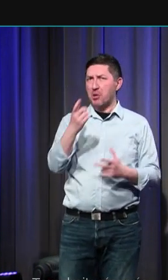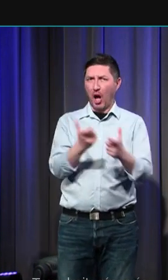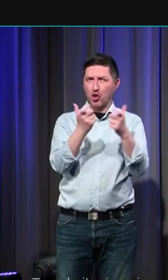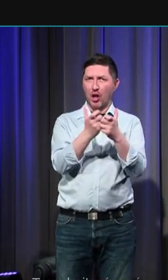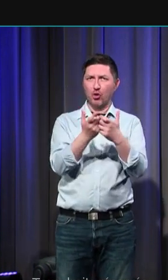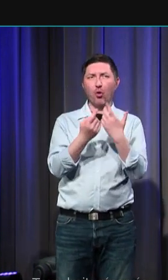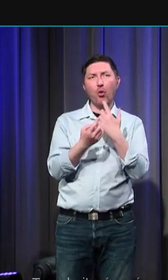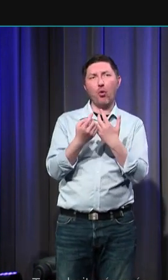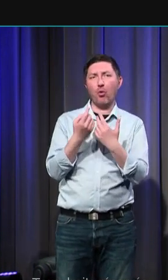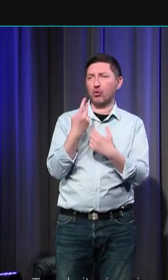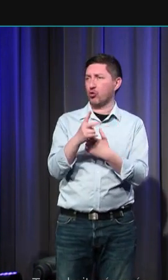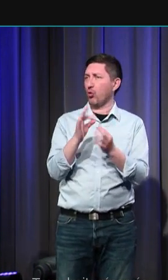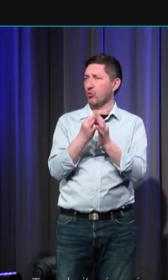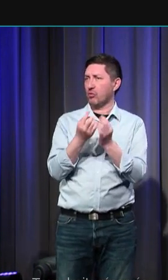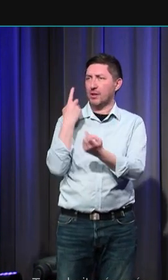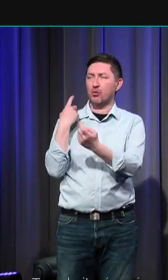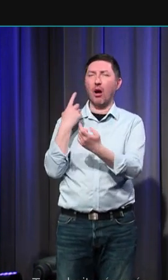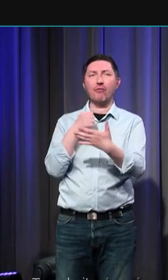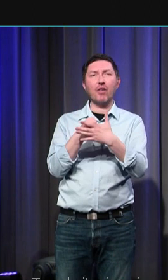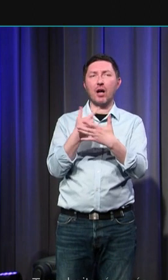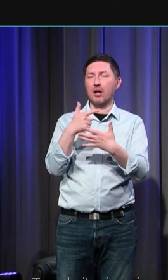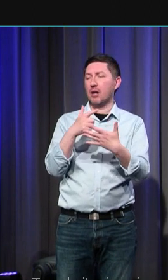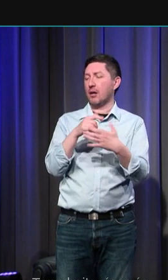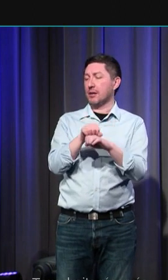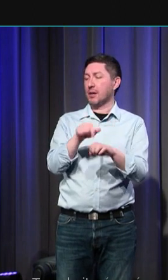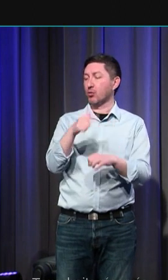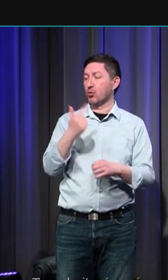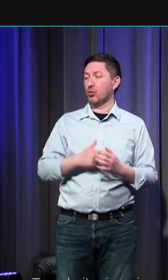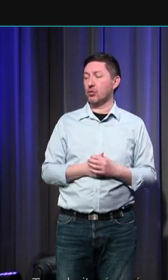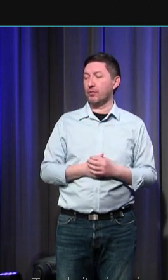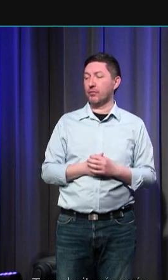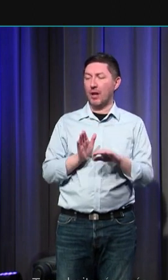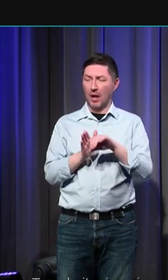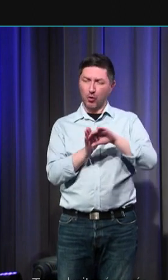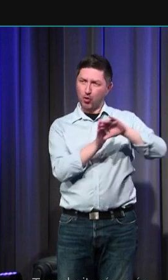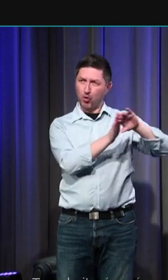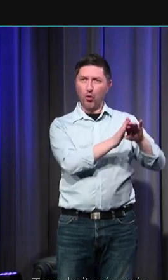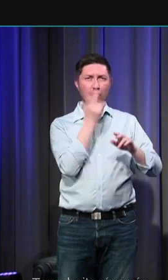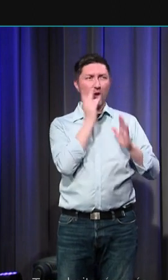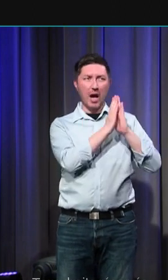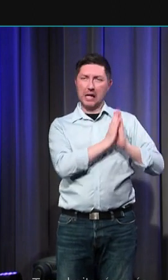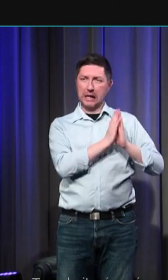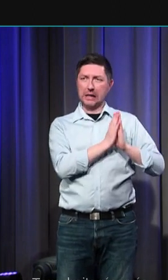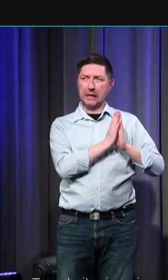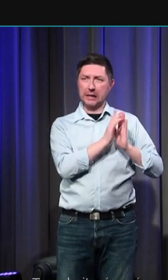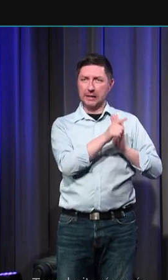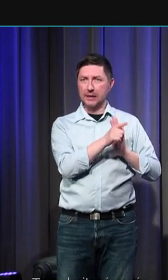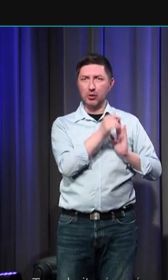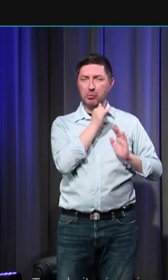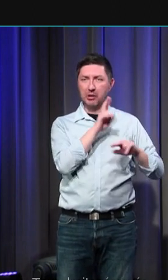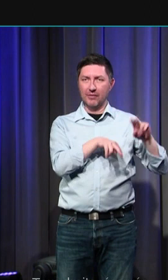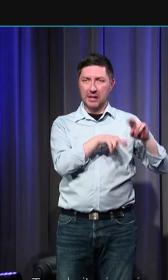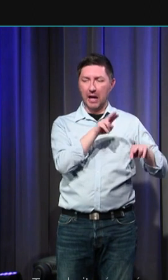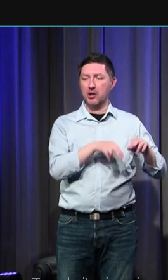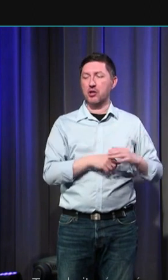château qui date de la fin du XIIe siècle vous voyez qu'à gauche on devine une église l'église paroissiale du petit village